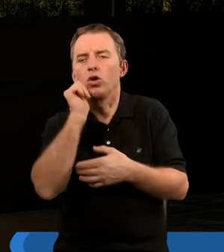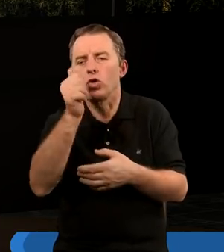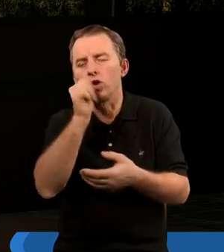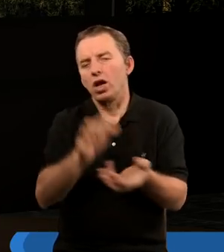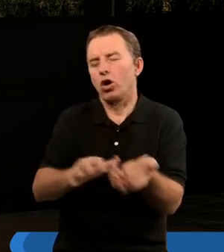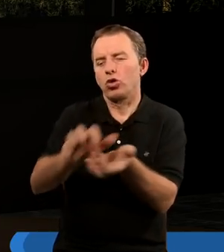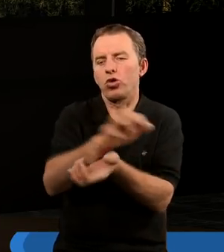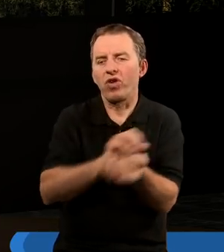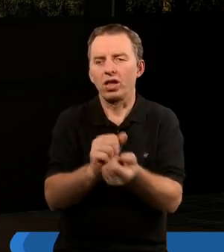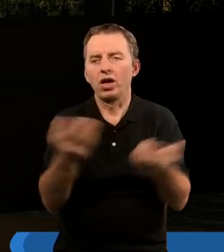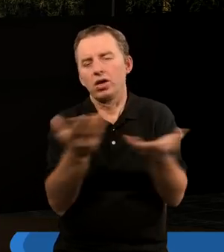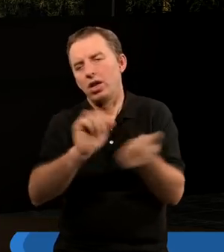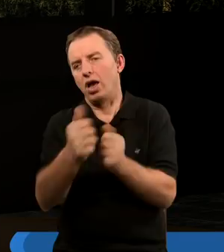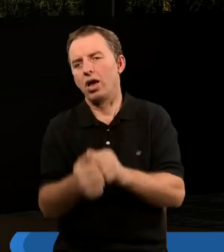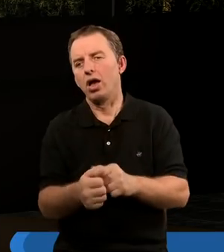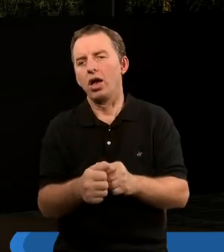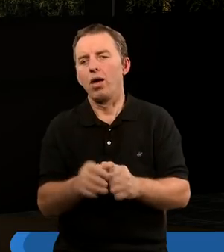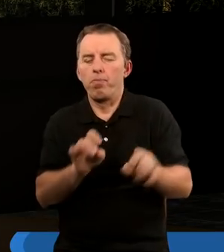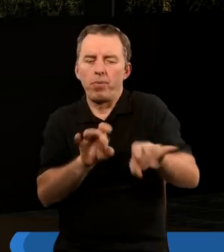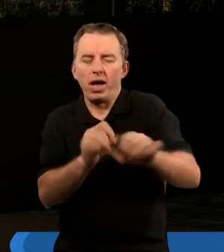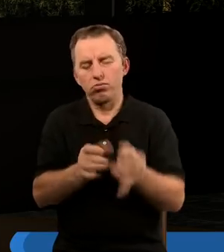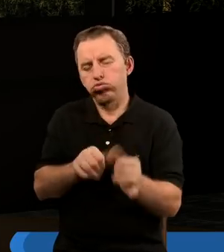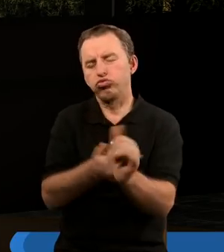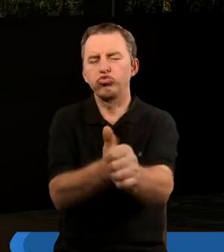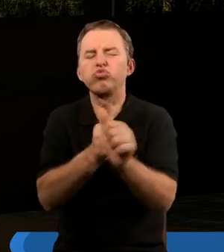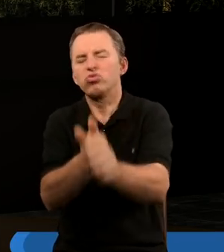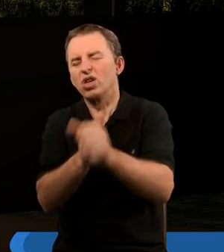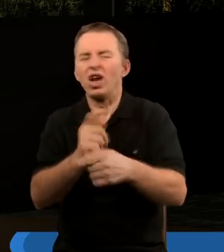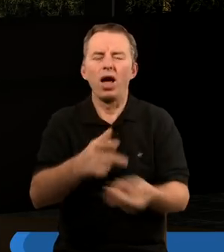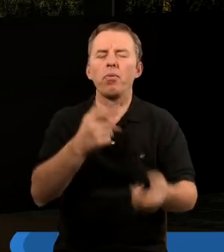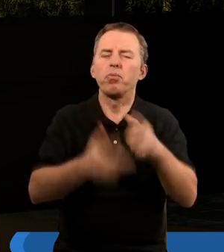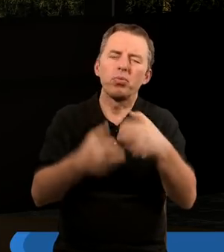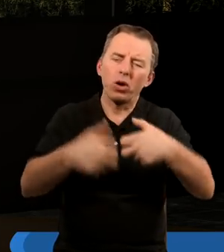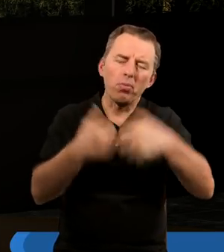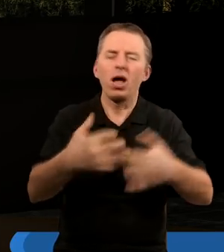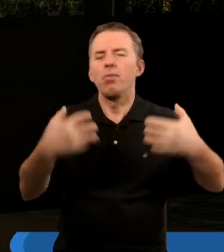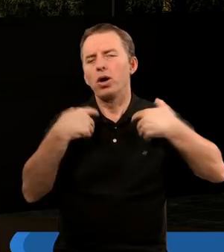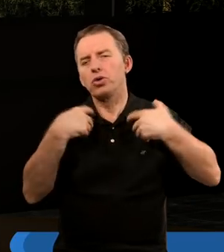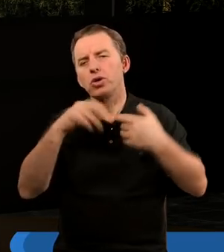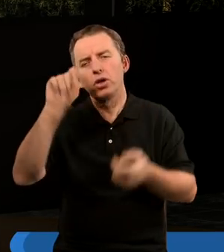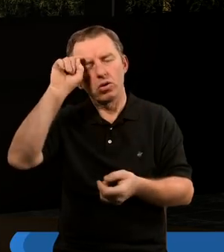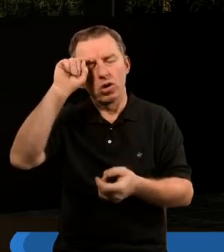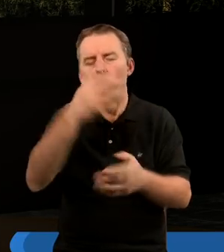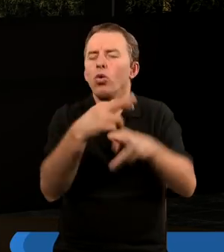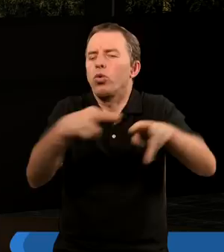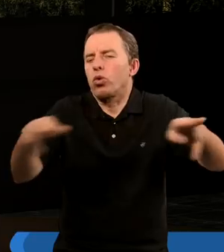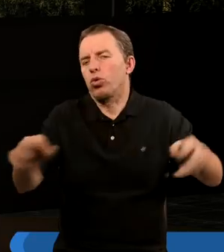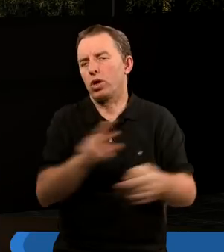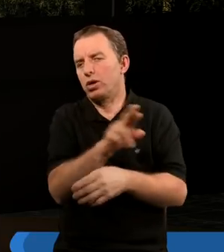tego codziennego świata, gdzie jest jakiś ciągle pęd, gonitwa za takimi najróżniejszymi, zwykłymi